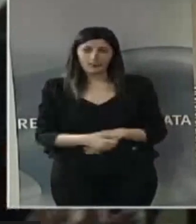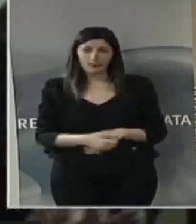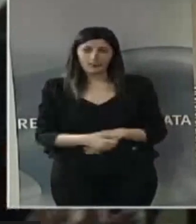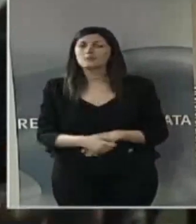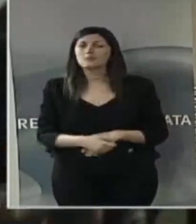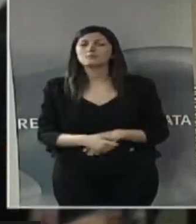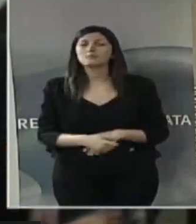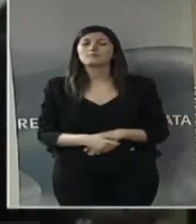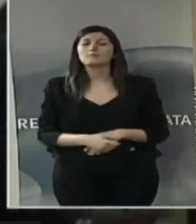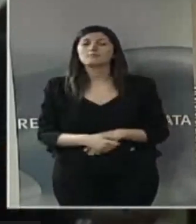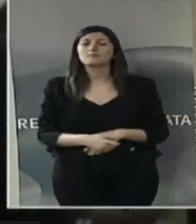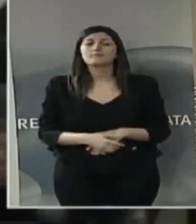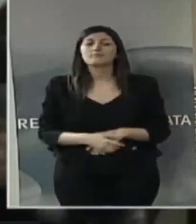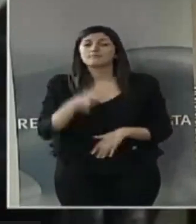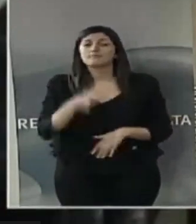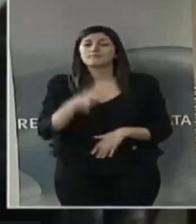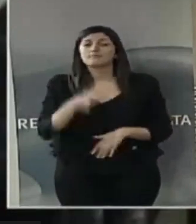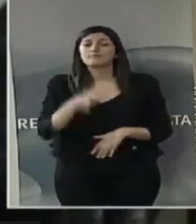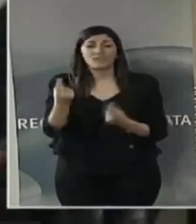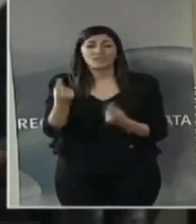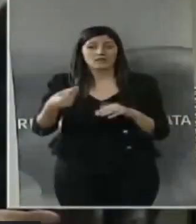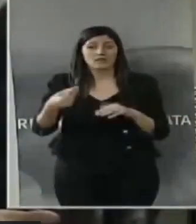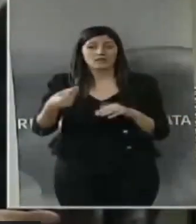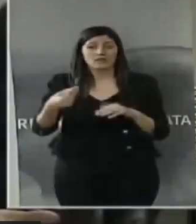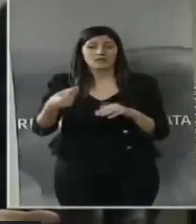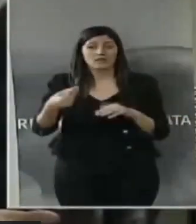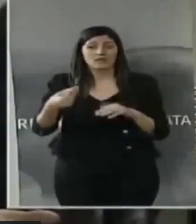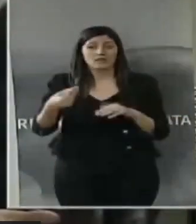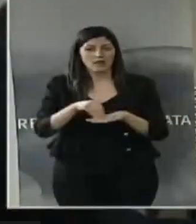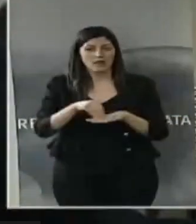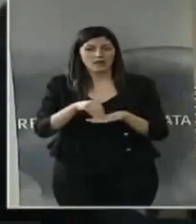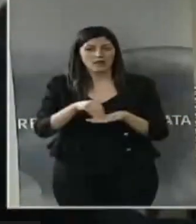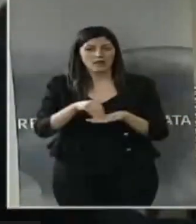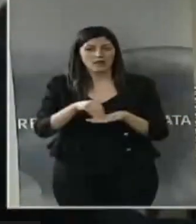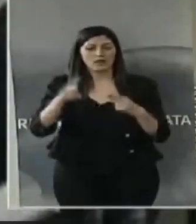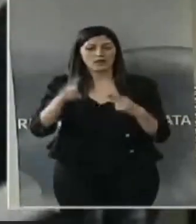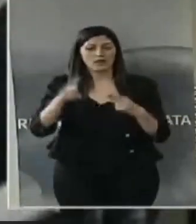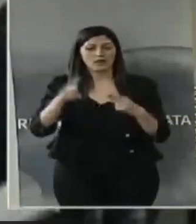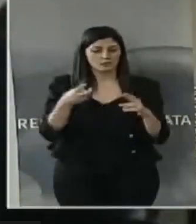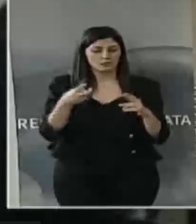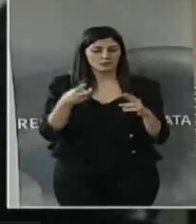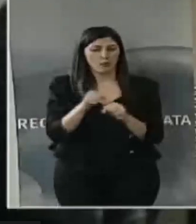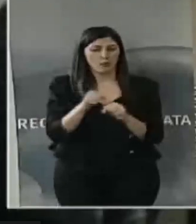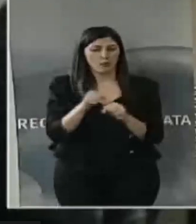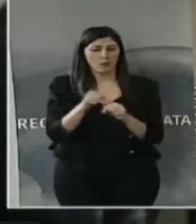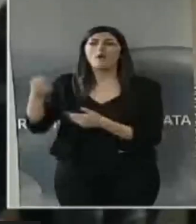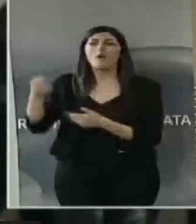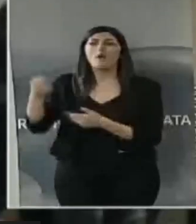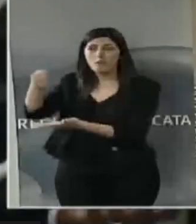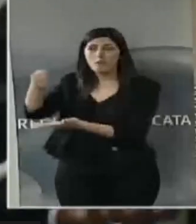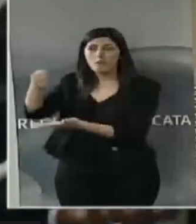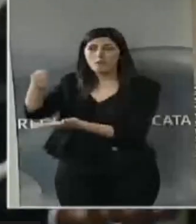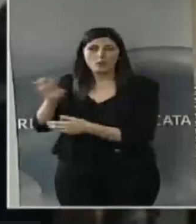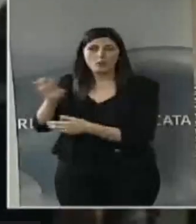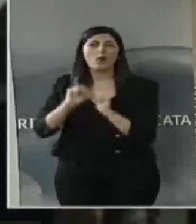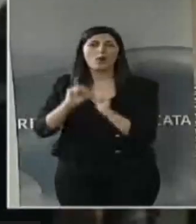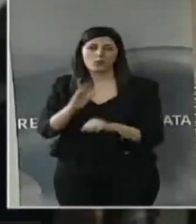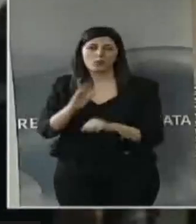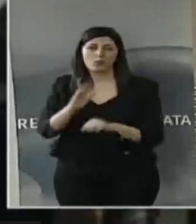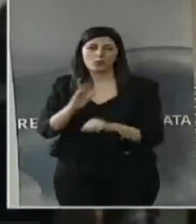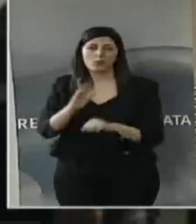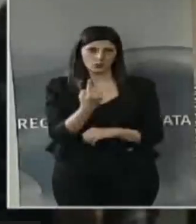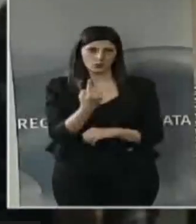ecco perché trovare finanza aggiuntiva o da bilancio e non ce n'è, o da fondi europei potrebbe essere una strada. Io,